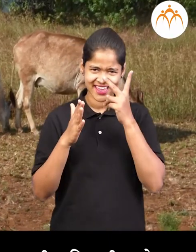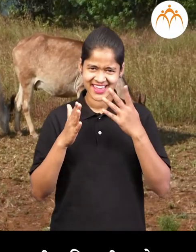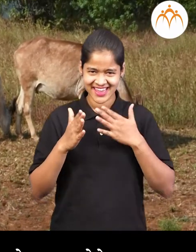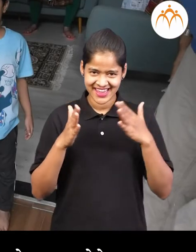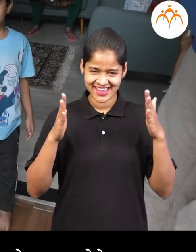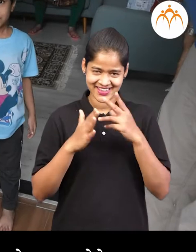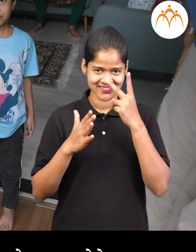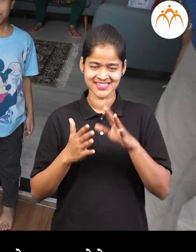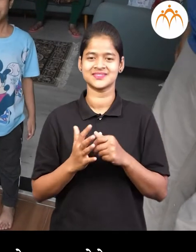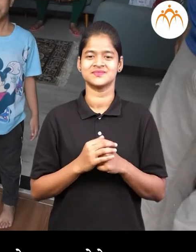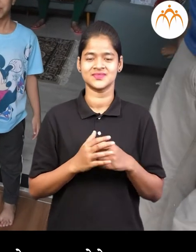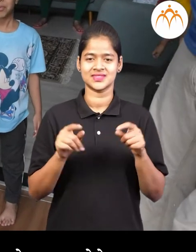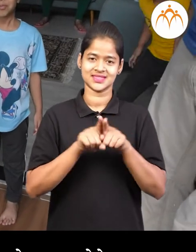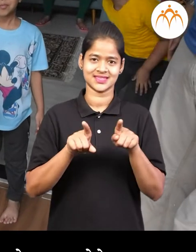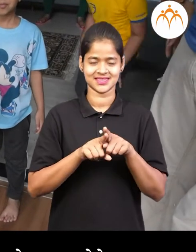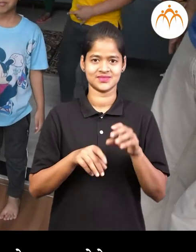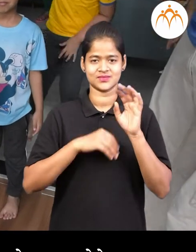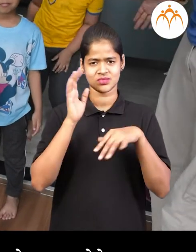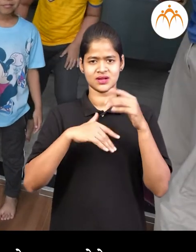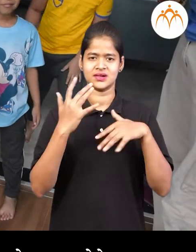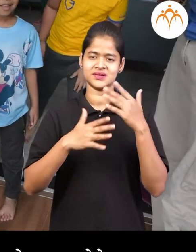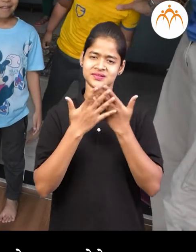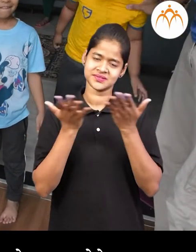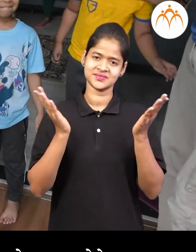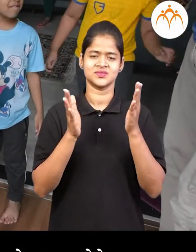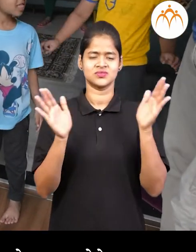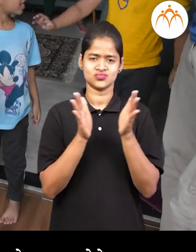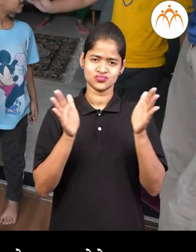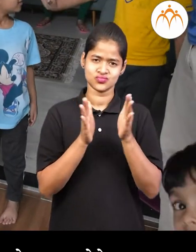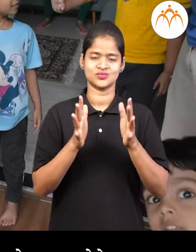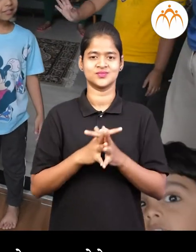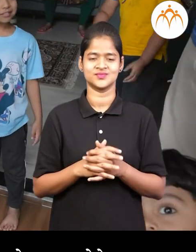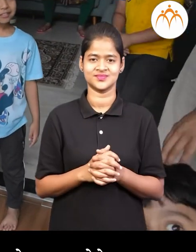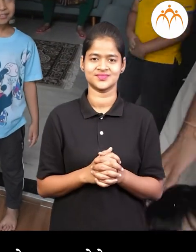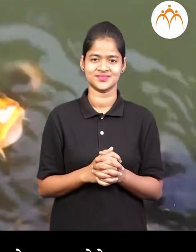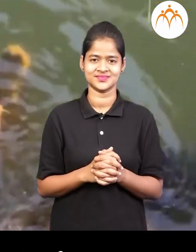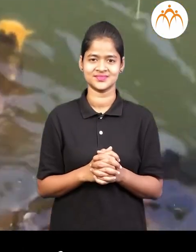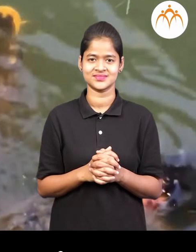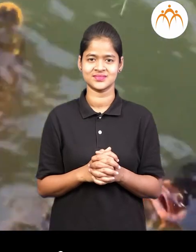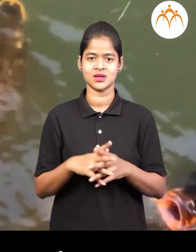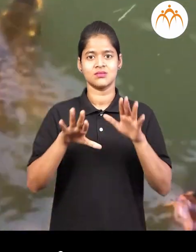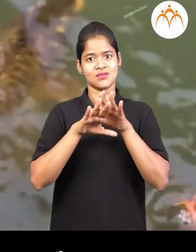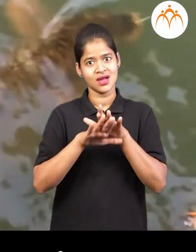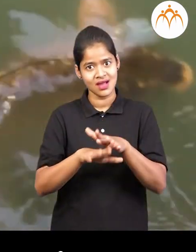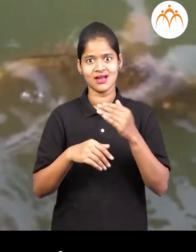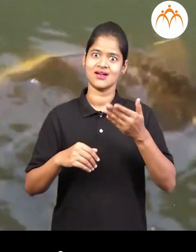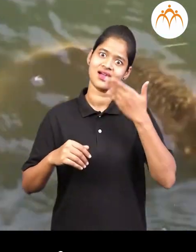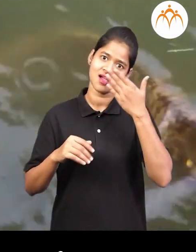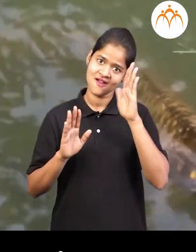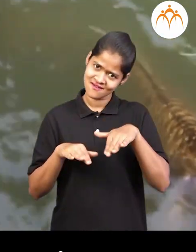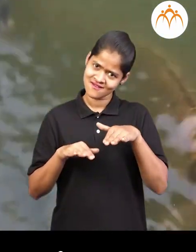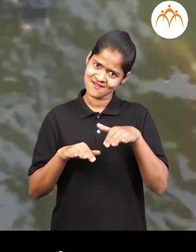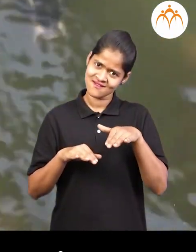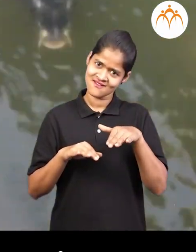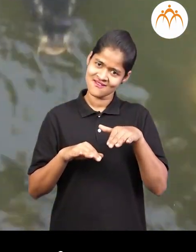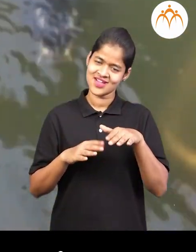या वरुन्द प्राणी ही श्वसन करताथ असलक्षातीतत पानेतिल मासे श्वसन